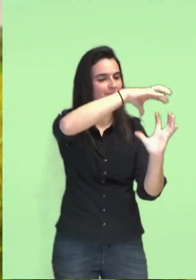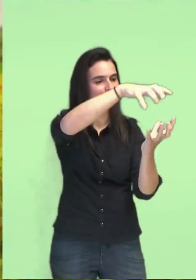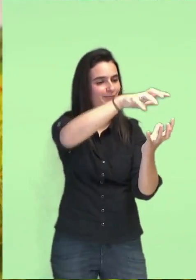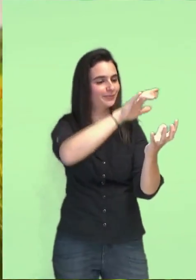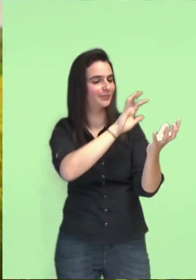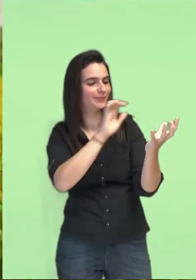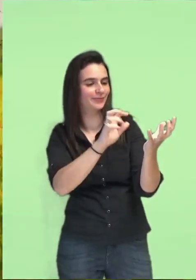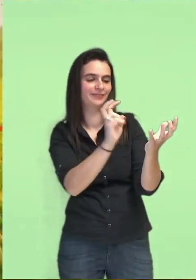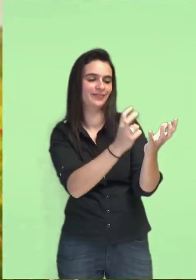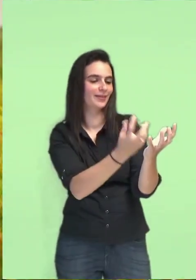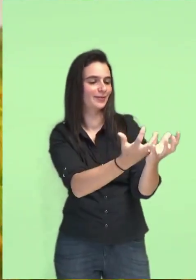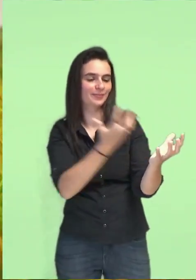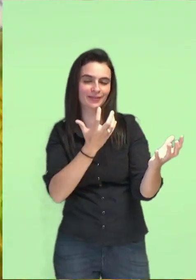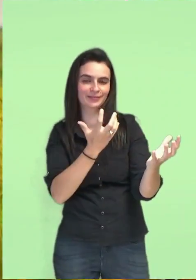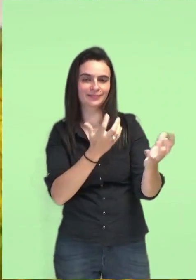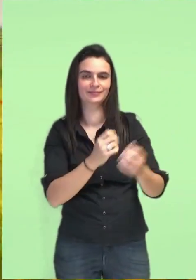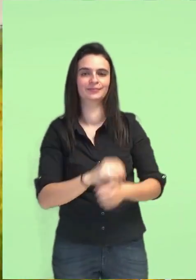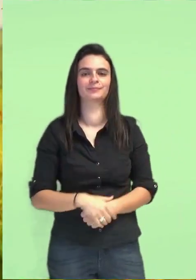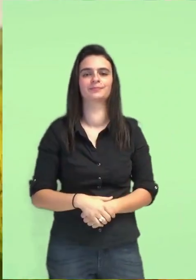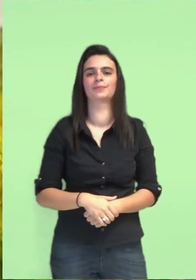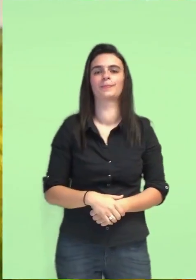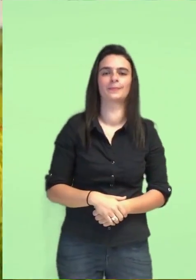Écolo Jamais trop